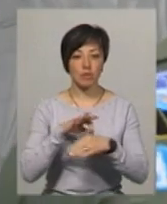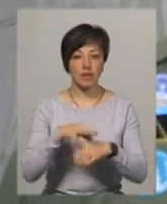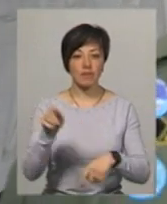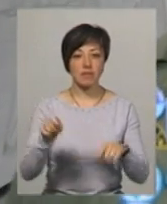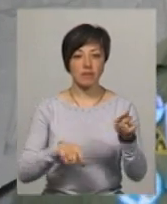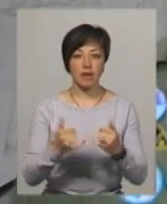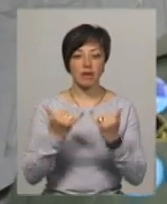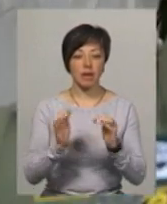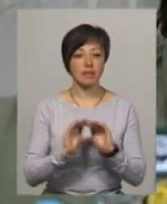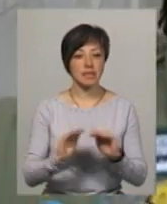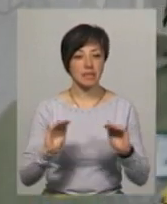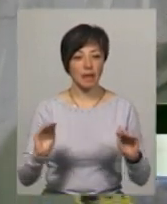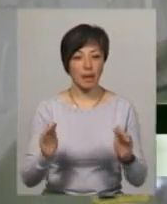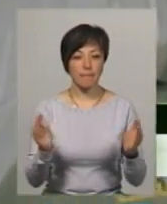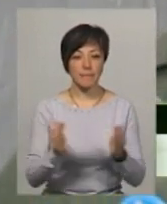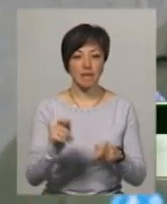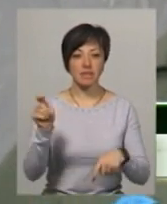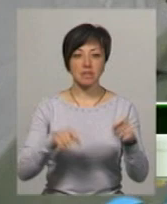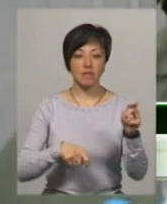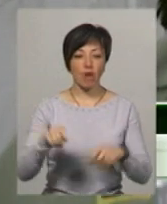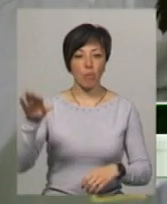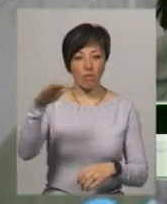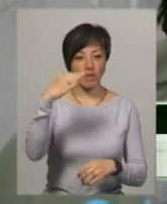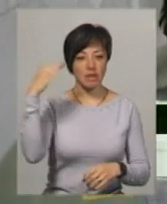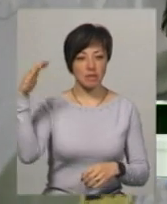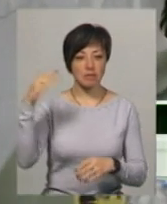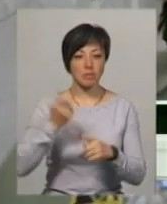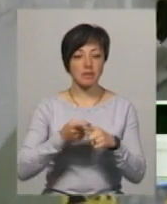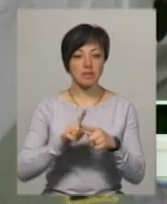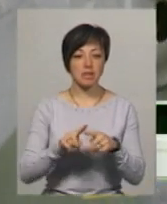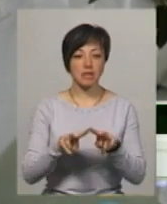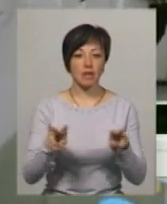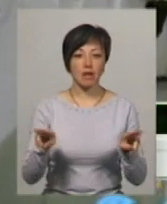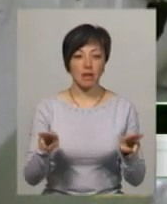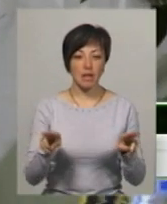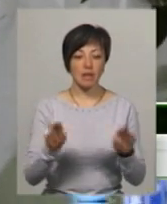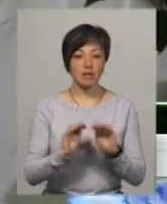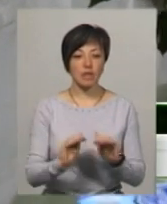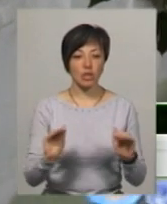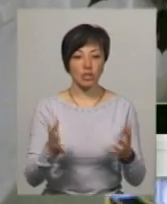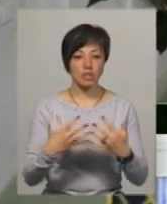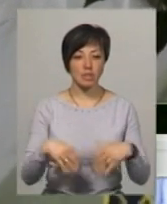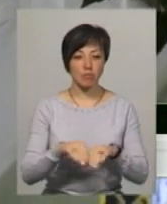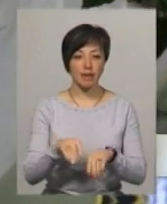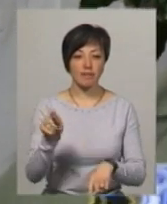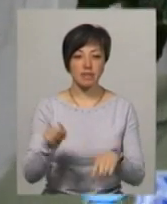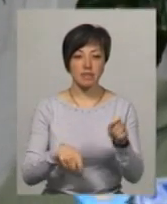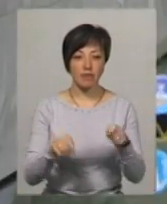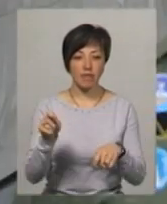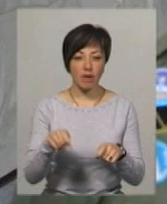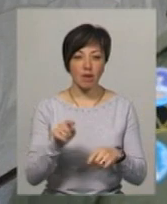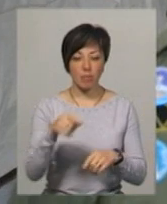фестиваль для дітей, міні-фестиваль повітряних зміїв. Це такий і дитячий, і сімейний фестиваль, на якому